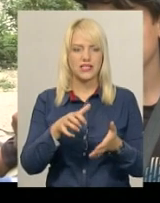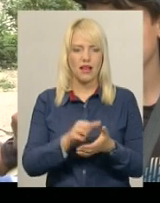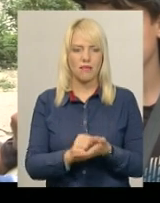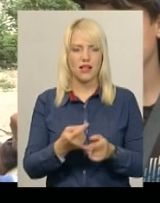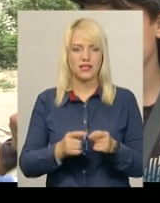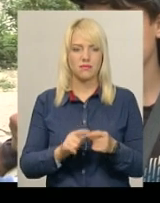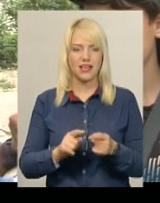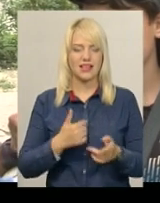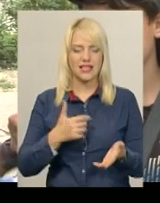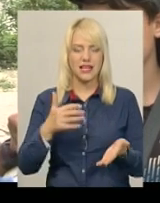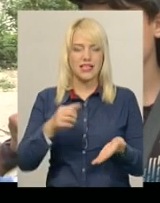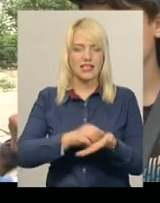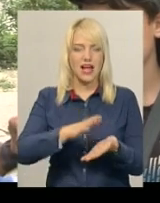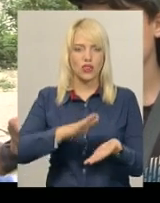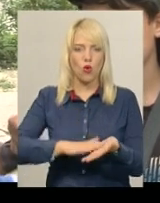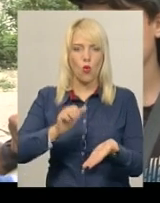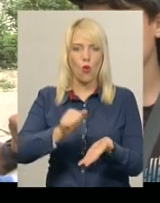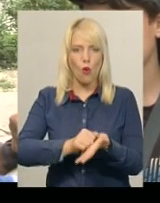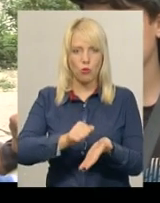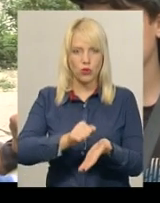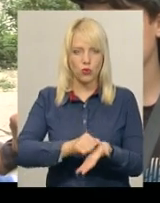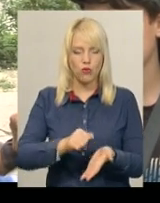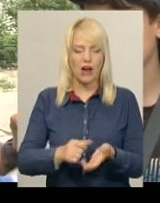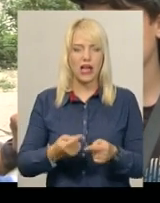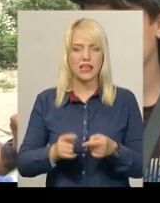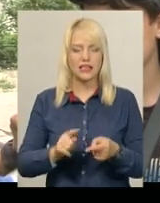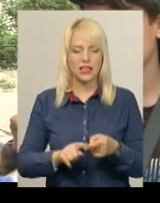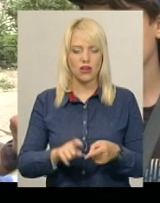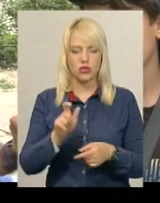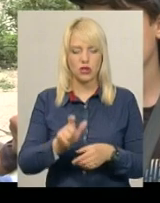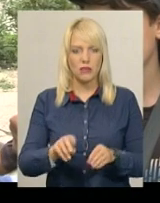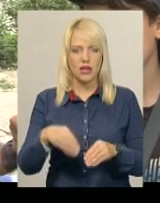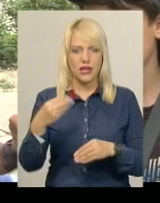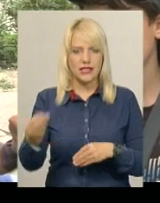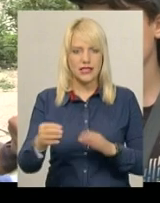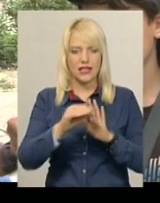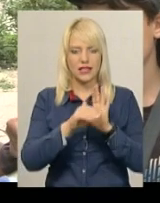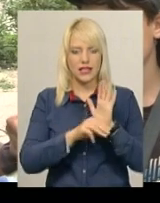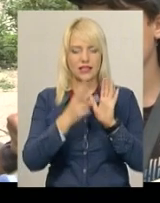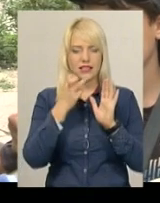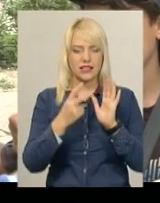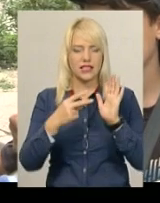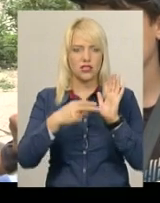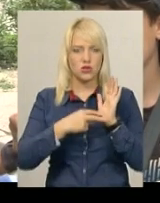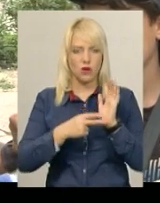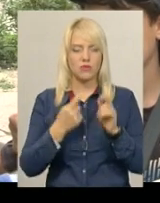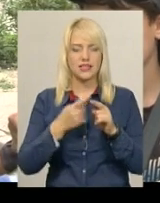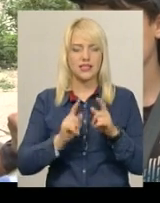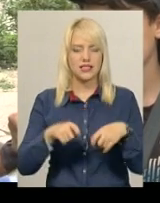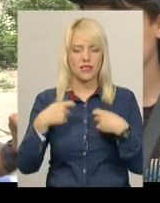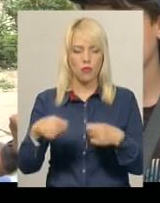Дані особи інкримінуються в статті 307 – це збут наркотичних засобів,